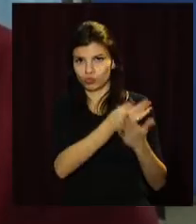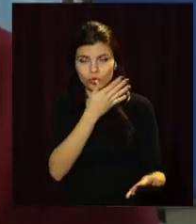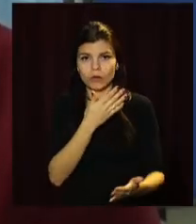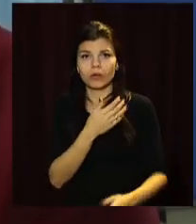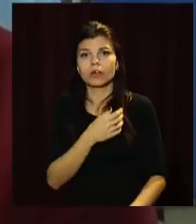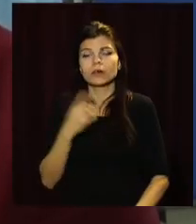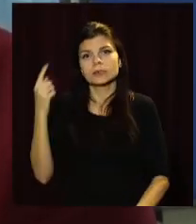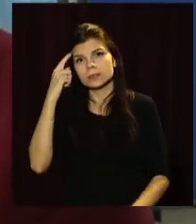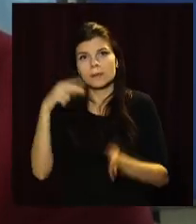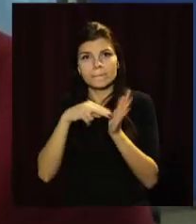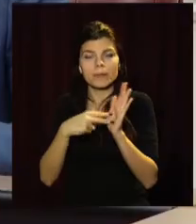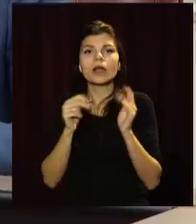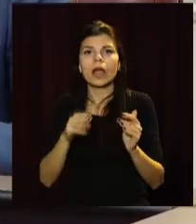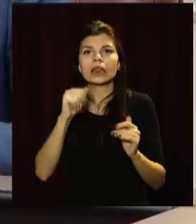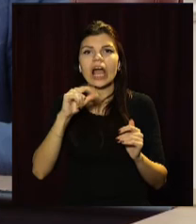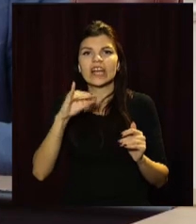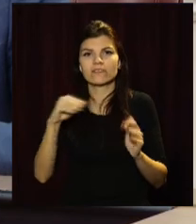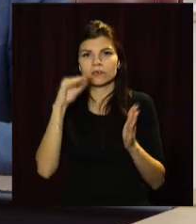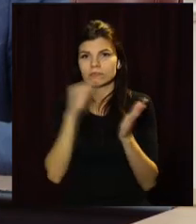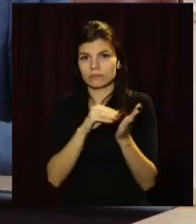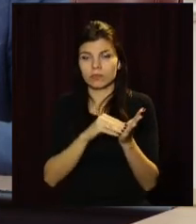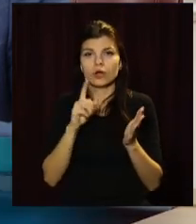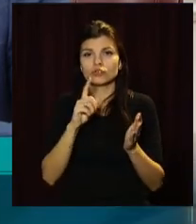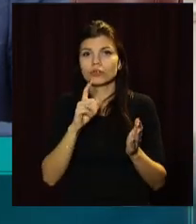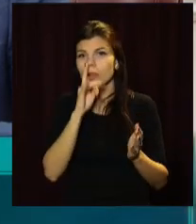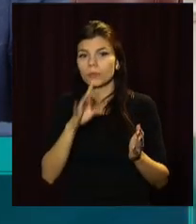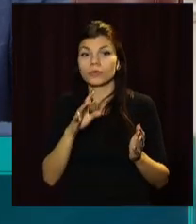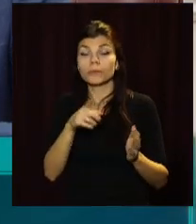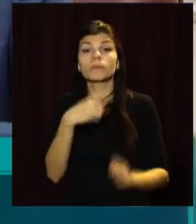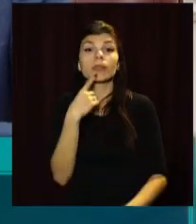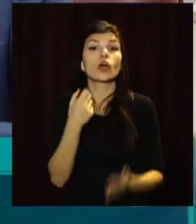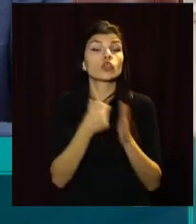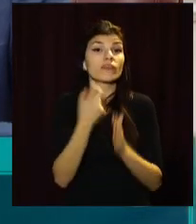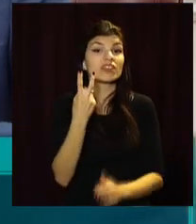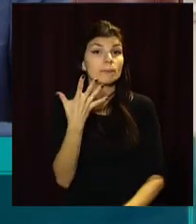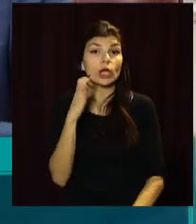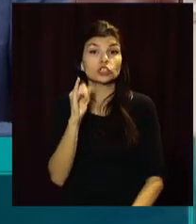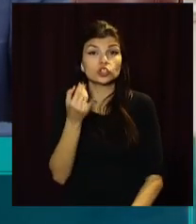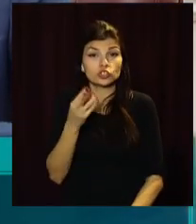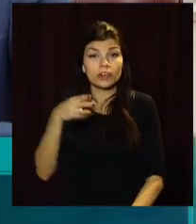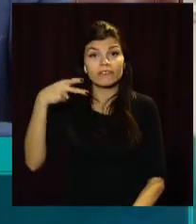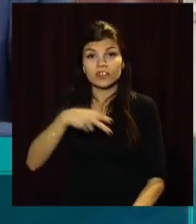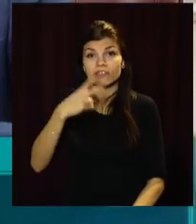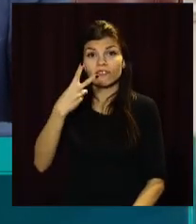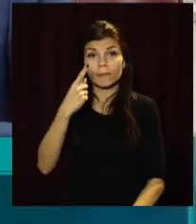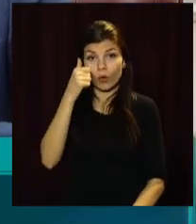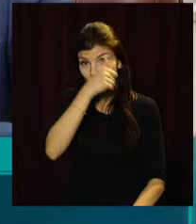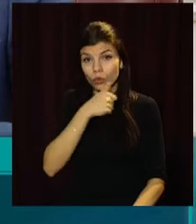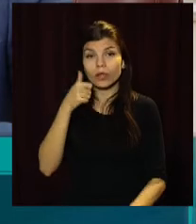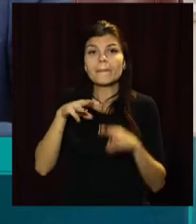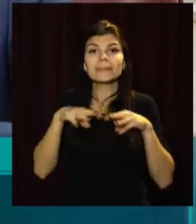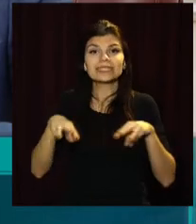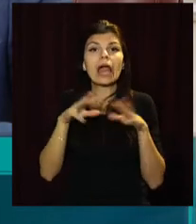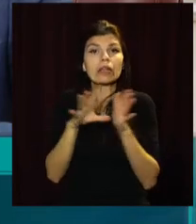встановлення тарифів. До 25 січня 2021 року Міністерство енергетики